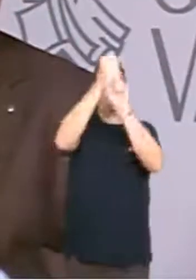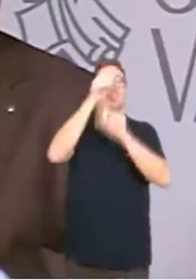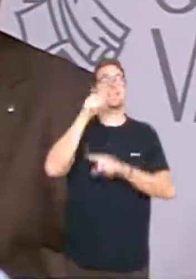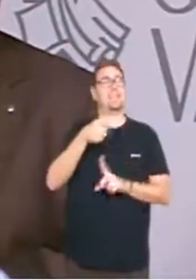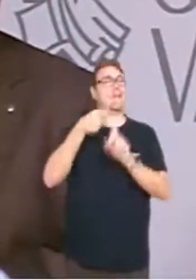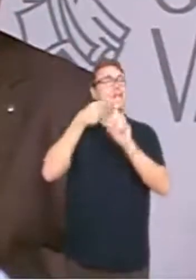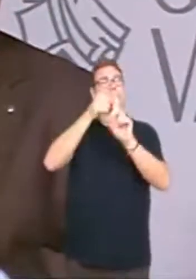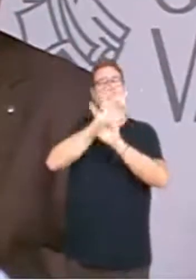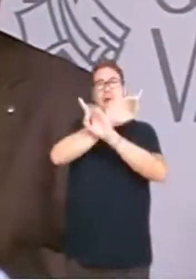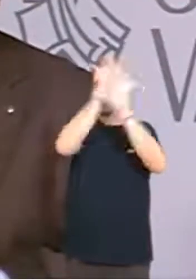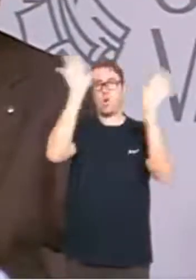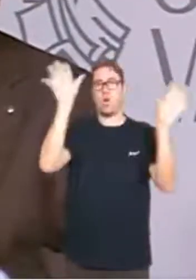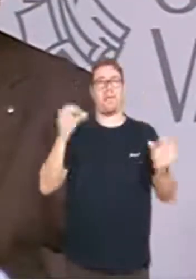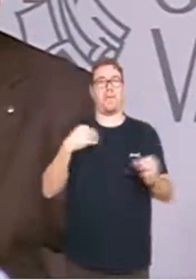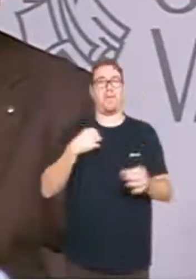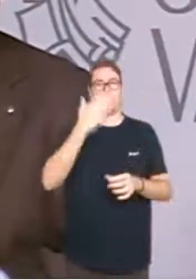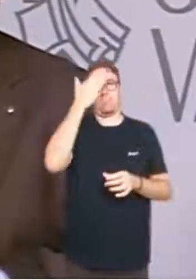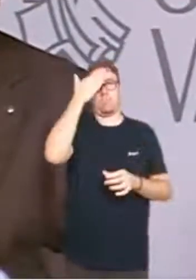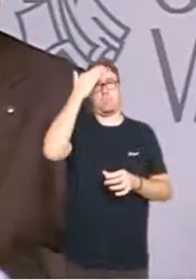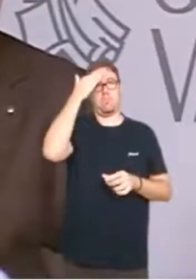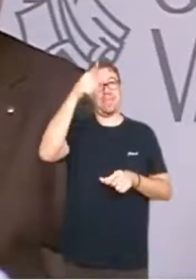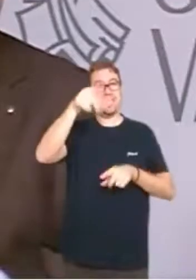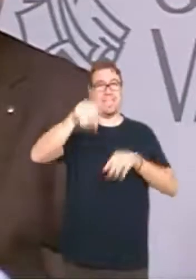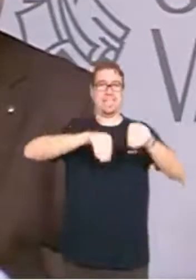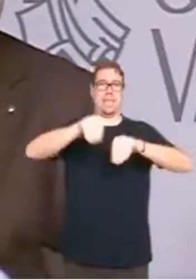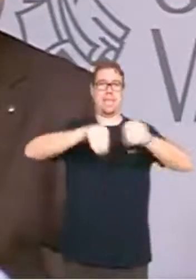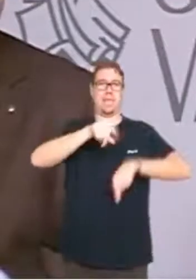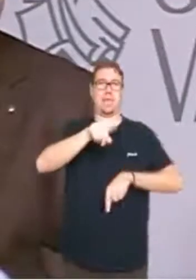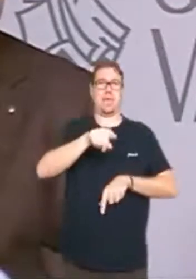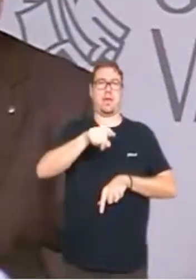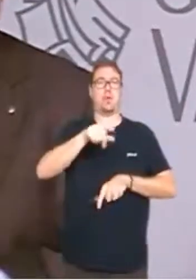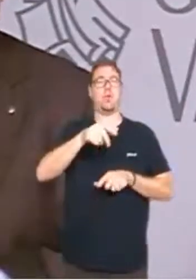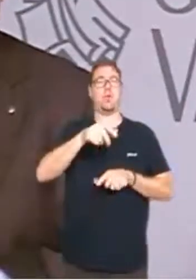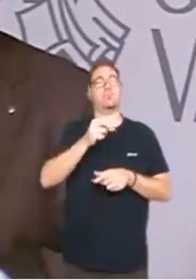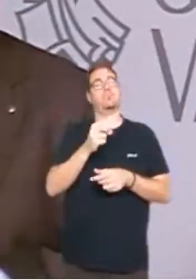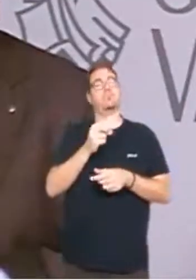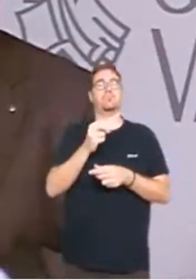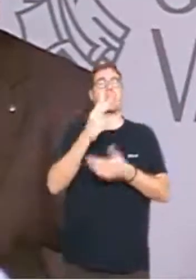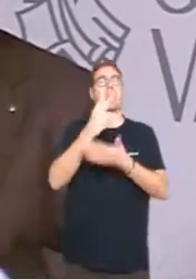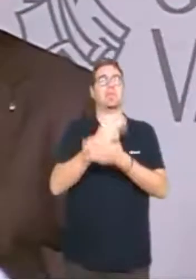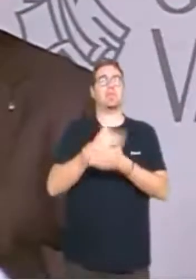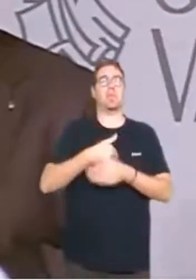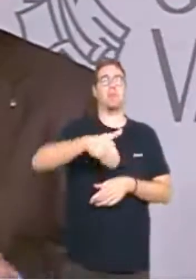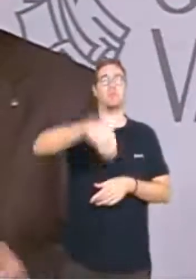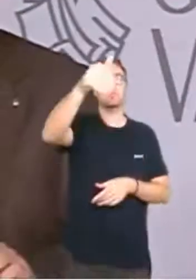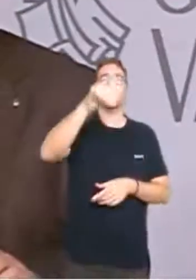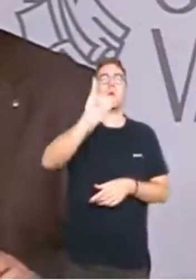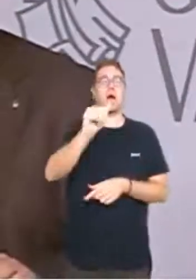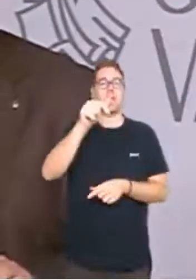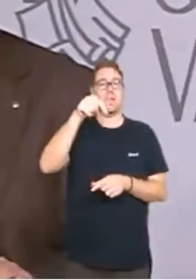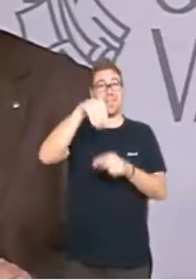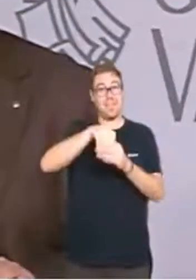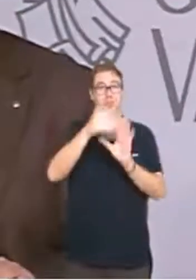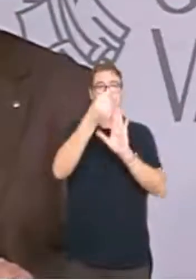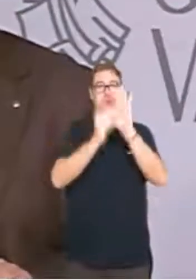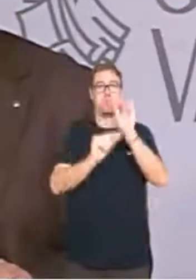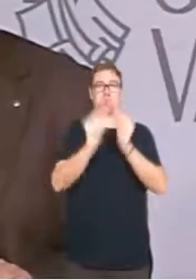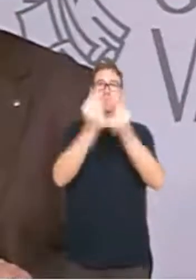idea central que ha de quedar clara. Aquesta és l'estratègia. Tenim reptes de futur que estan contemplades en aquest pressupost.